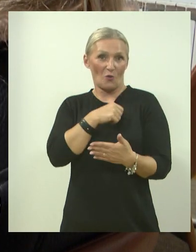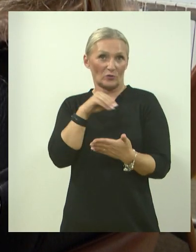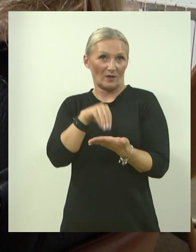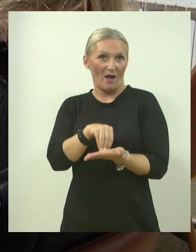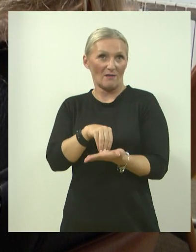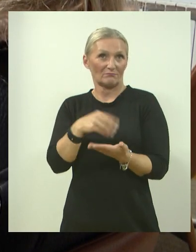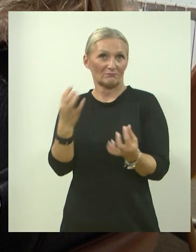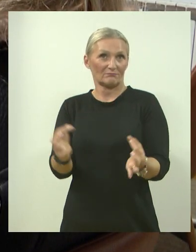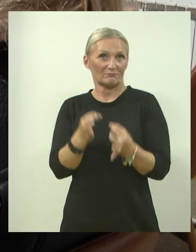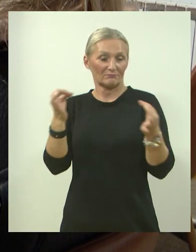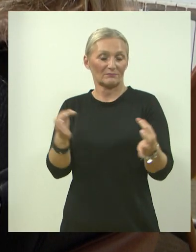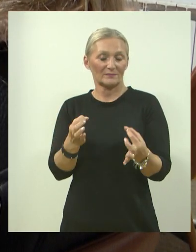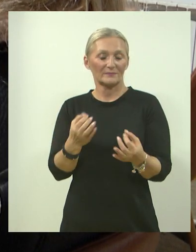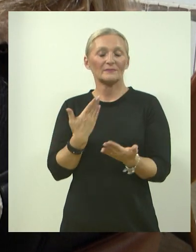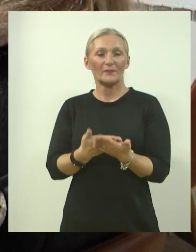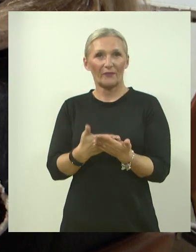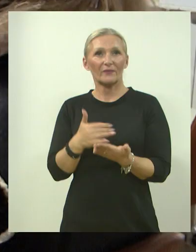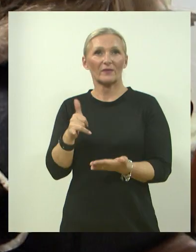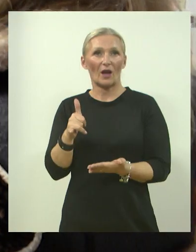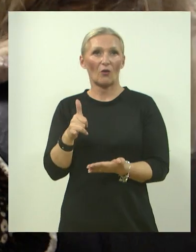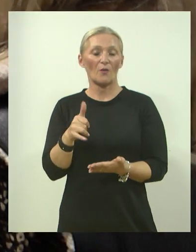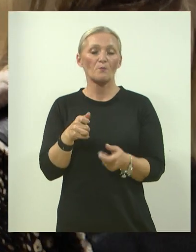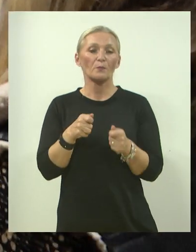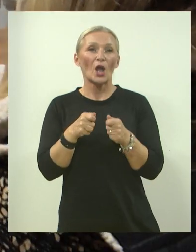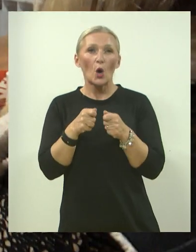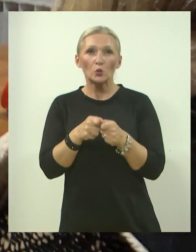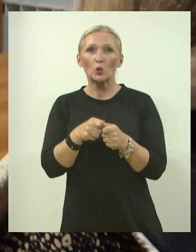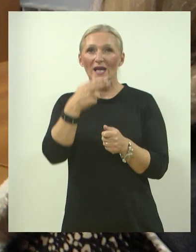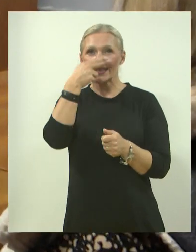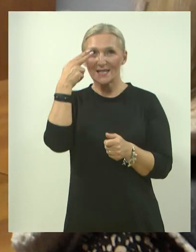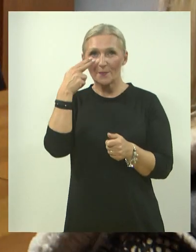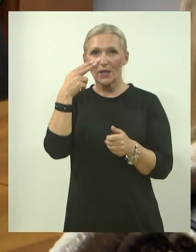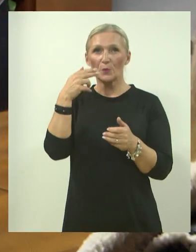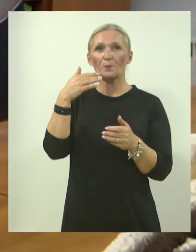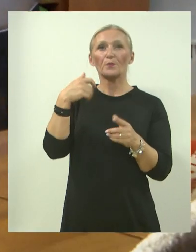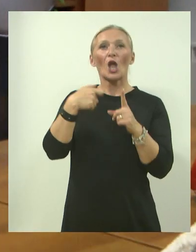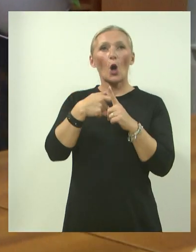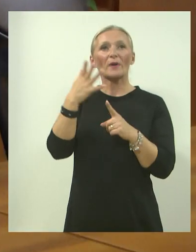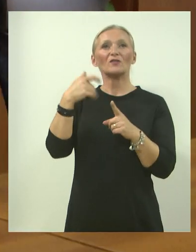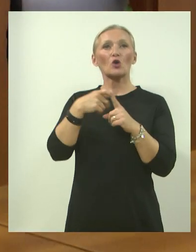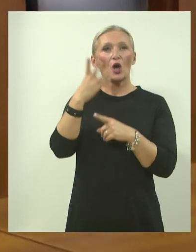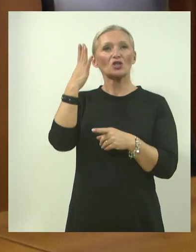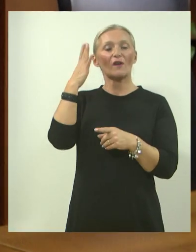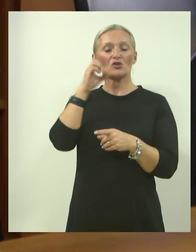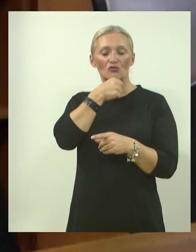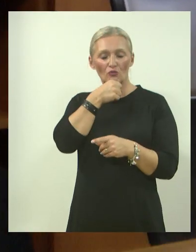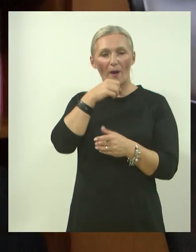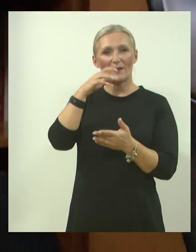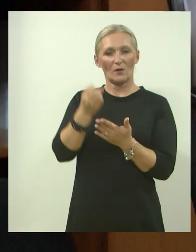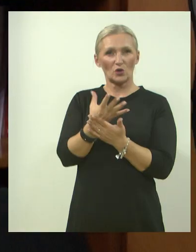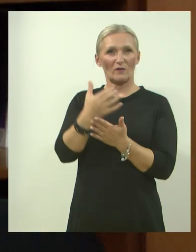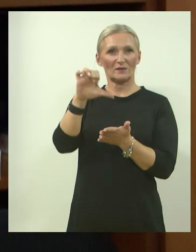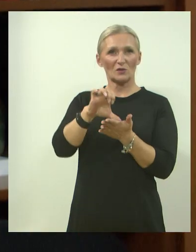obilježili. Tako je. Dakle, udruga slijepih Koprivničko-Križevačke županije je osnovana 1954.